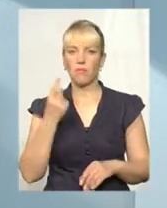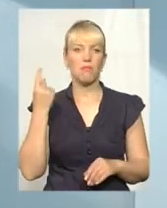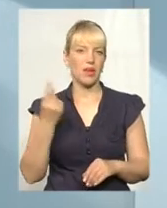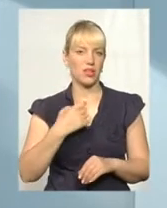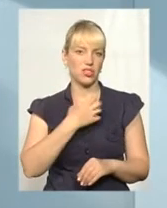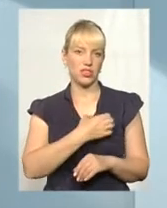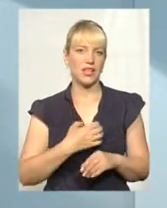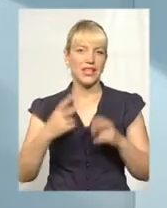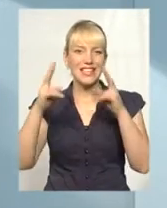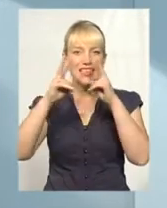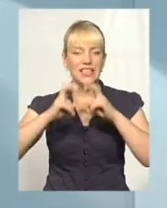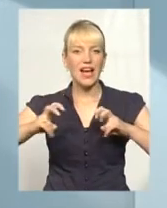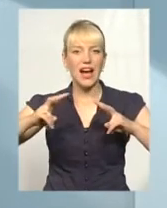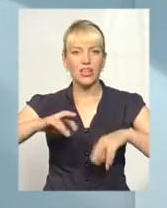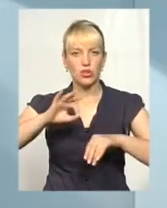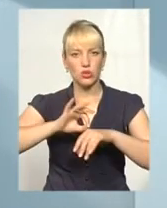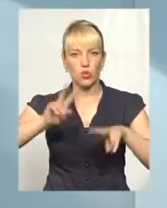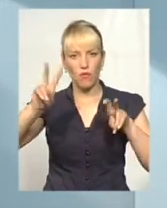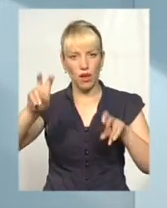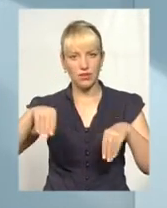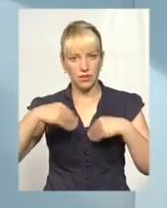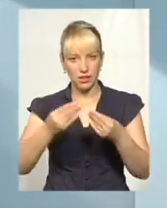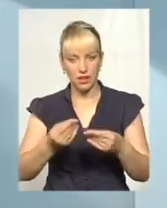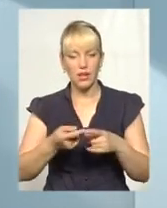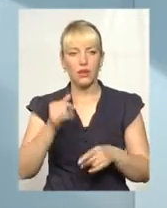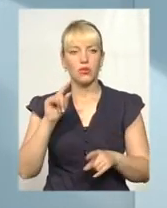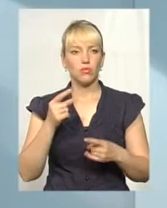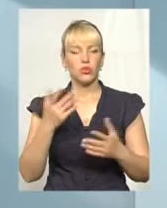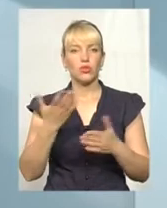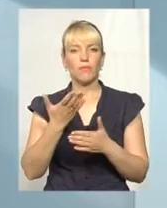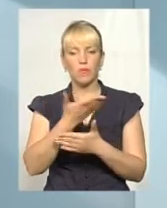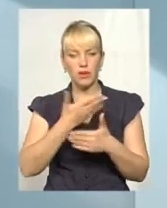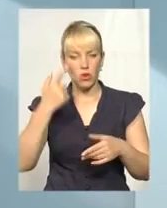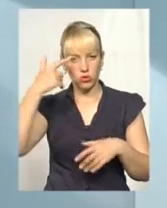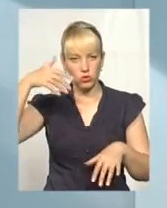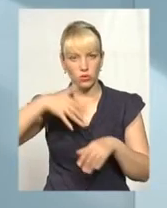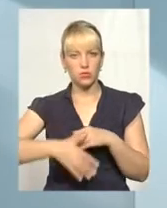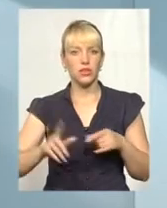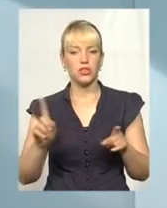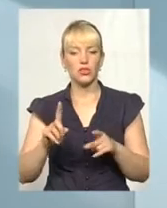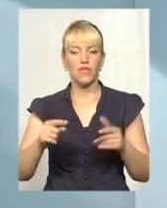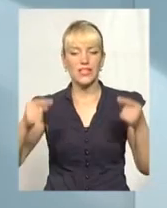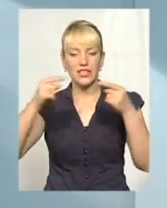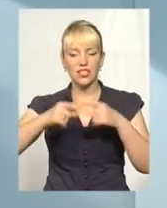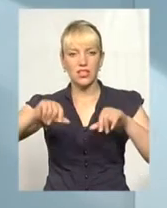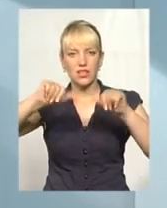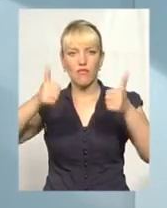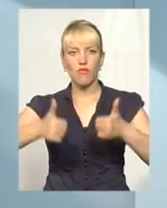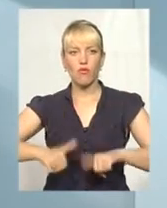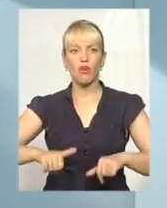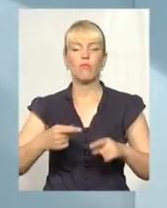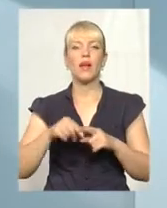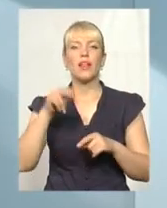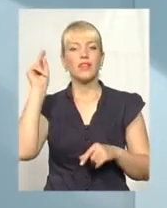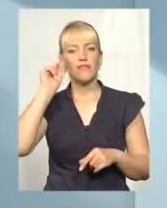потрібно лікарям ту чи іншу ваду. Адже, щоб ми розуміли, визначається інклюзивна форма навчання чисто по нозологіям.